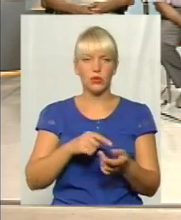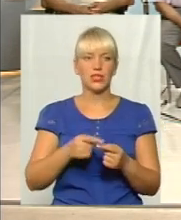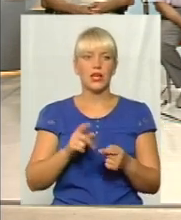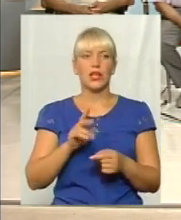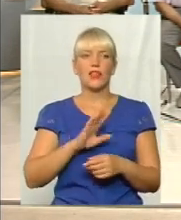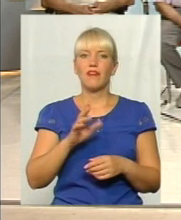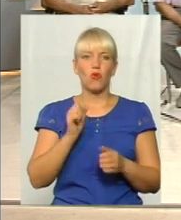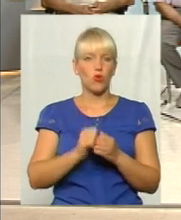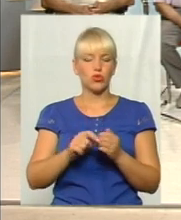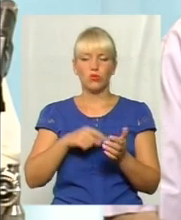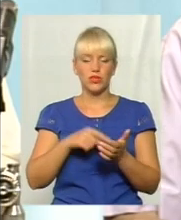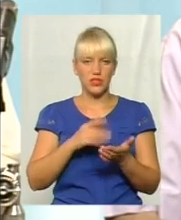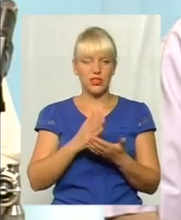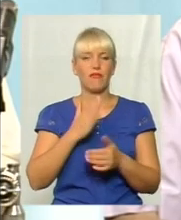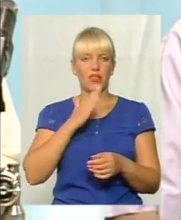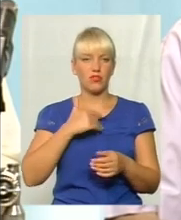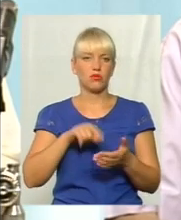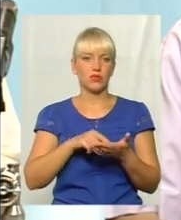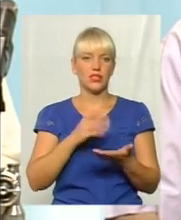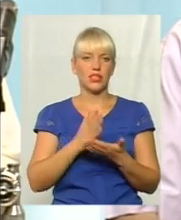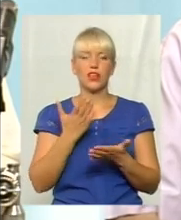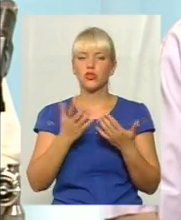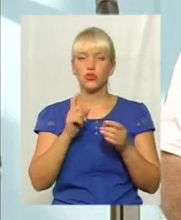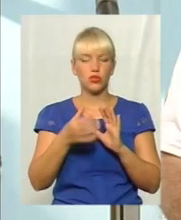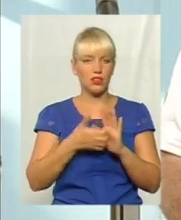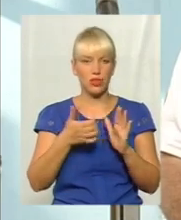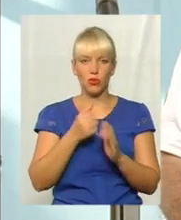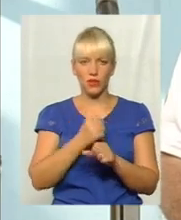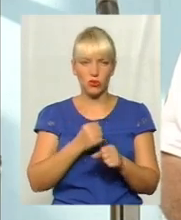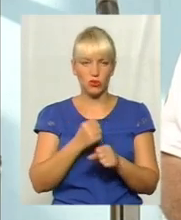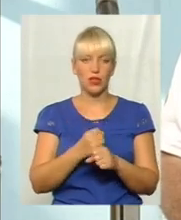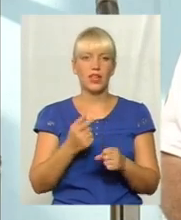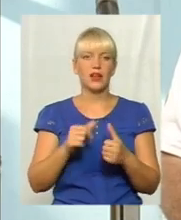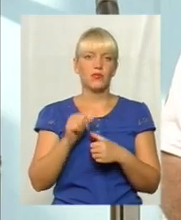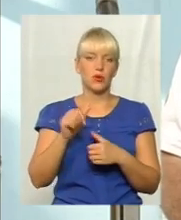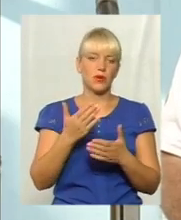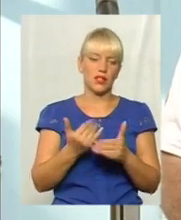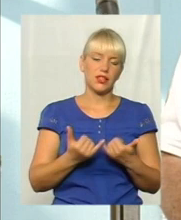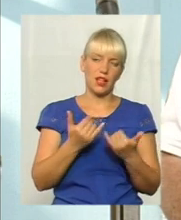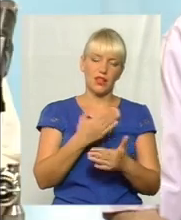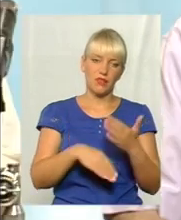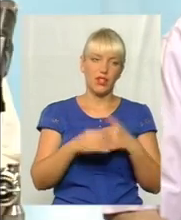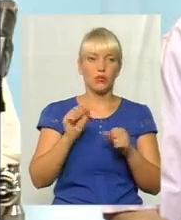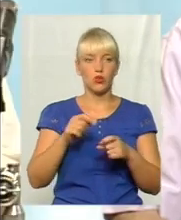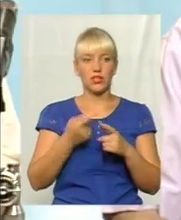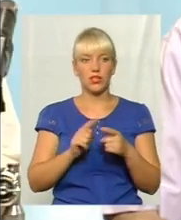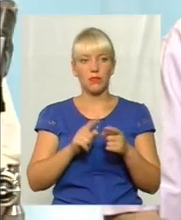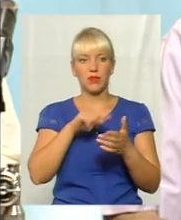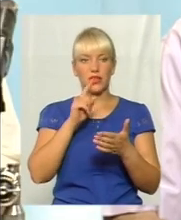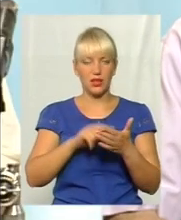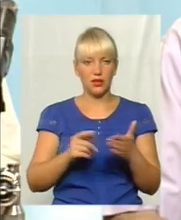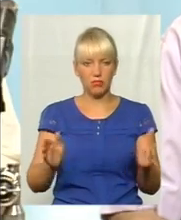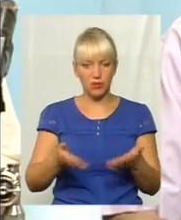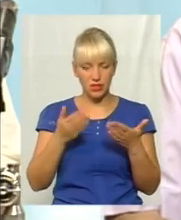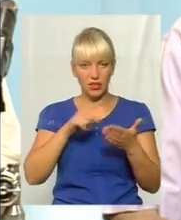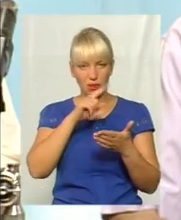є. Накрома міста Хмельницьке. Є там питання, що дійсно, щось недопрацювалося, зокрема для інвалідів. Значить, можливо, це питання піднімуть, я не